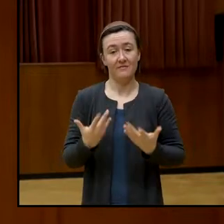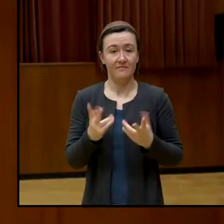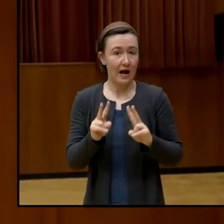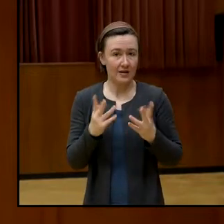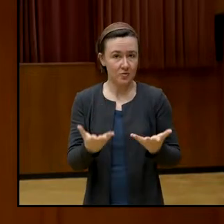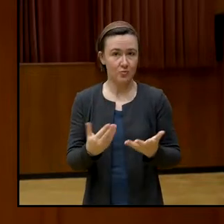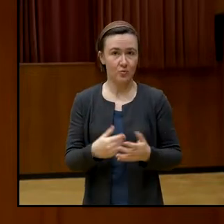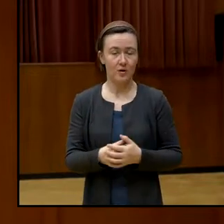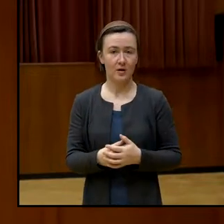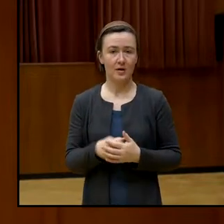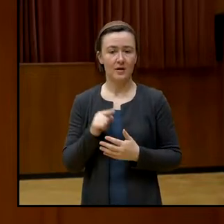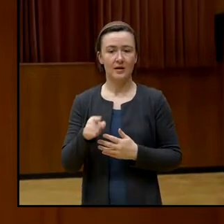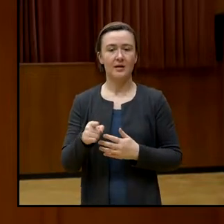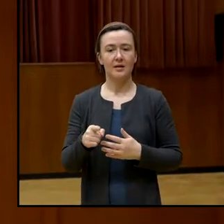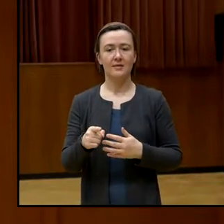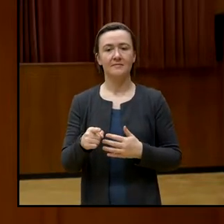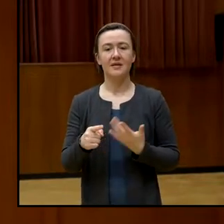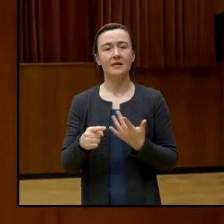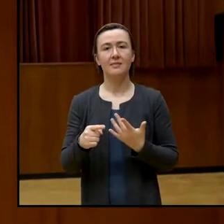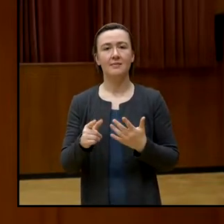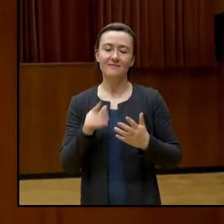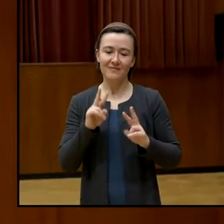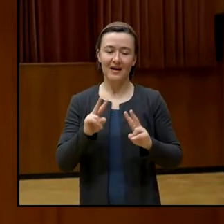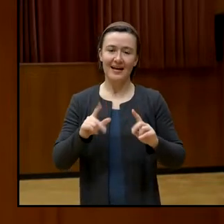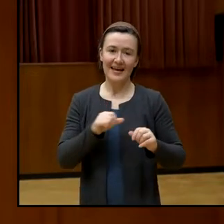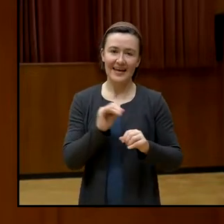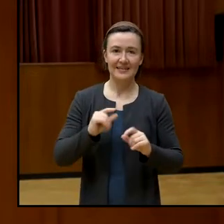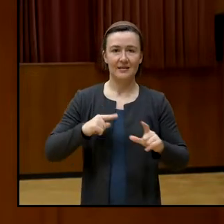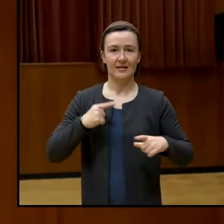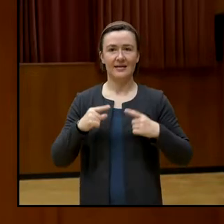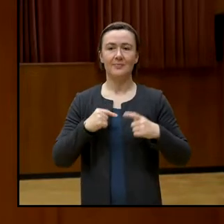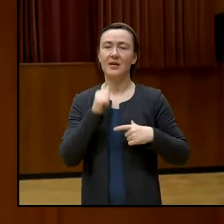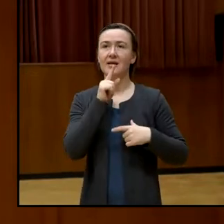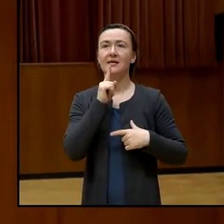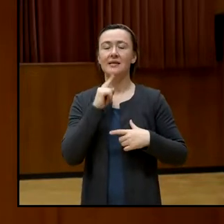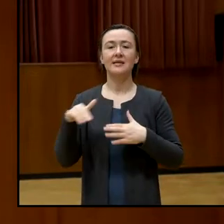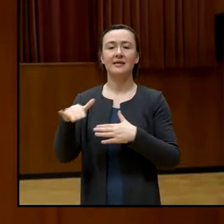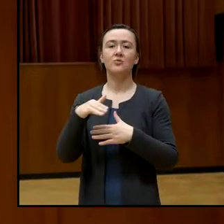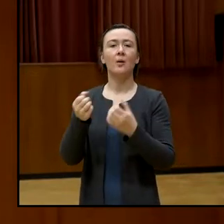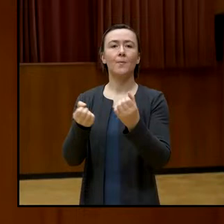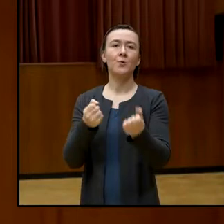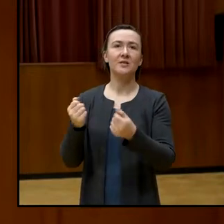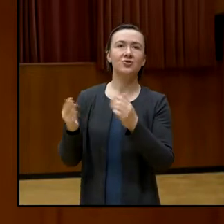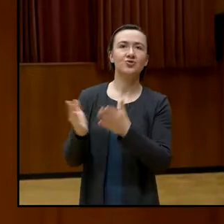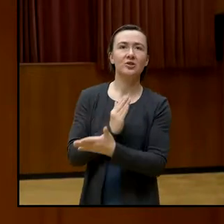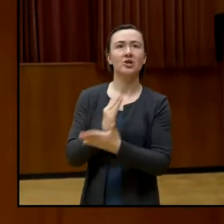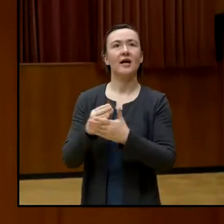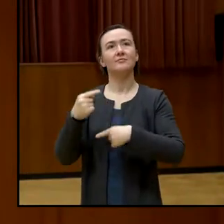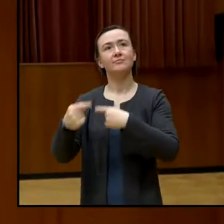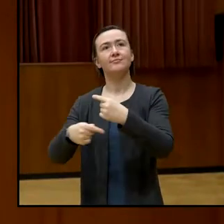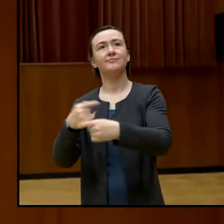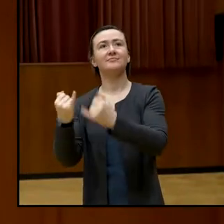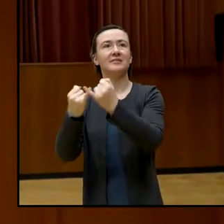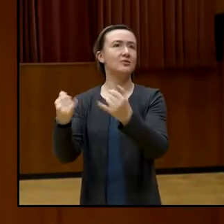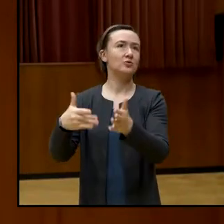gelebte Konstrukt sich eben nicht nur auf politische Entscheidungswege, Verfahrensweisen und Institutionen beschränkt, sondern